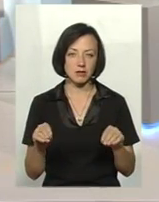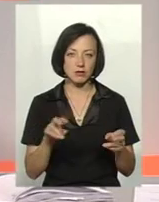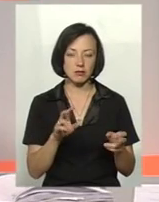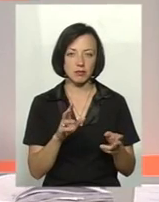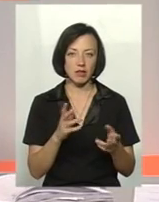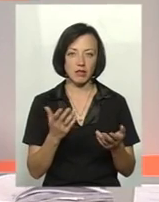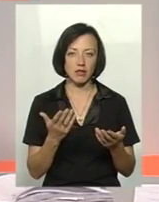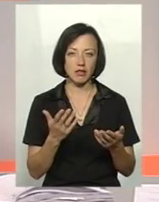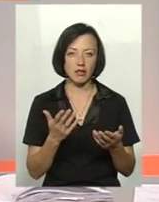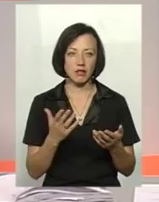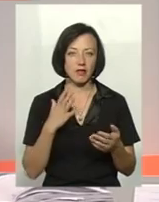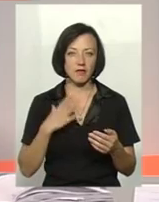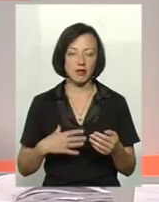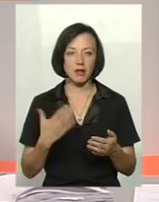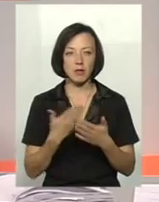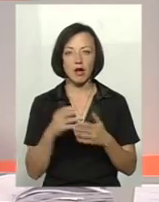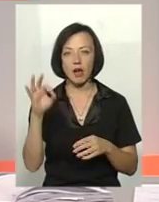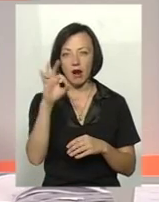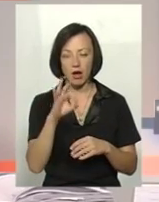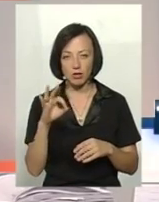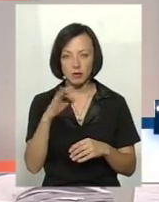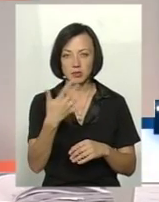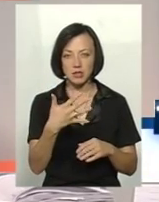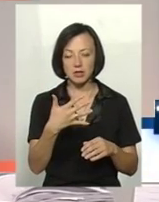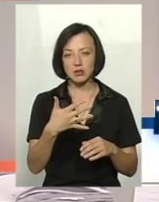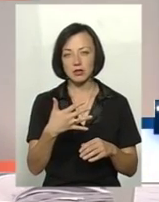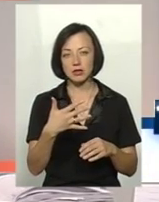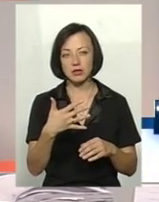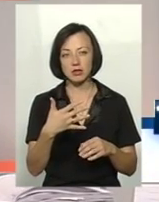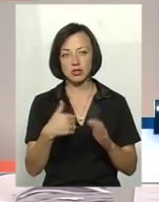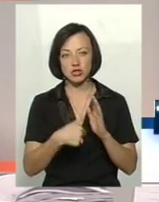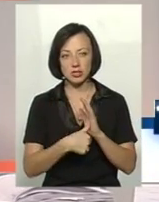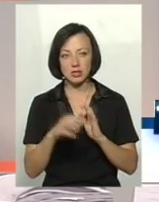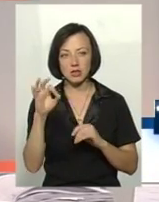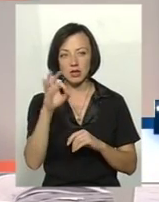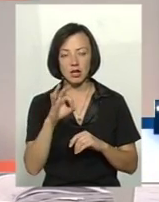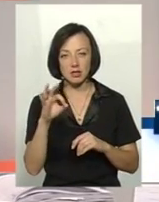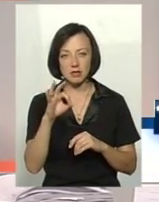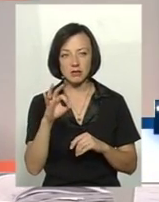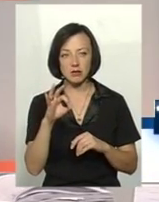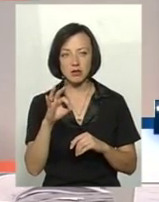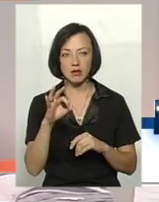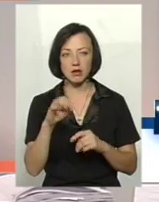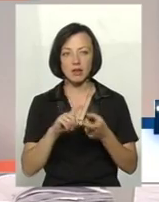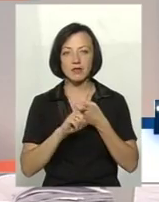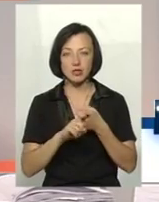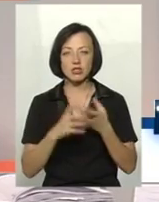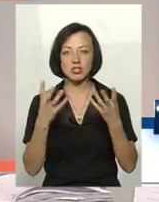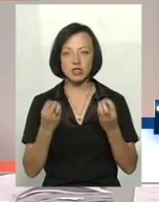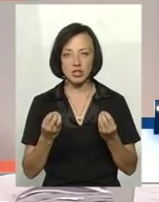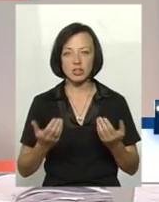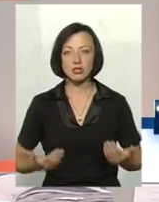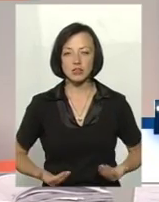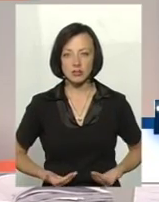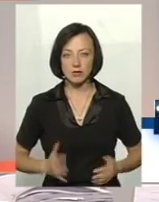Ну, якщо по градусах брати, то, значить, якщо 56 градусів Цельсія буде, значить, збудник буде ще виживати 70